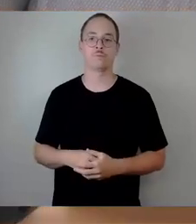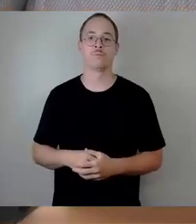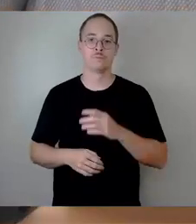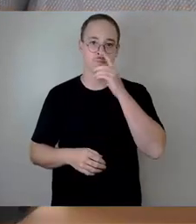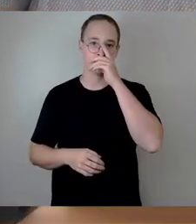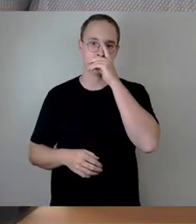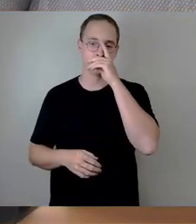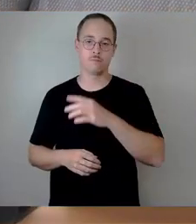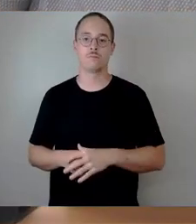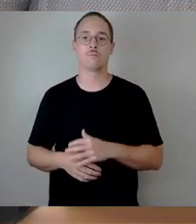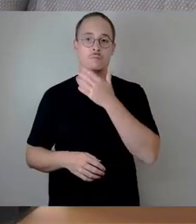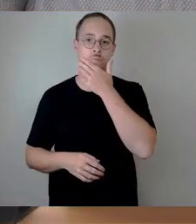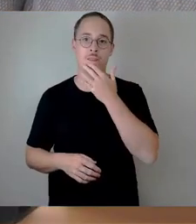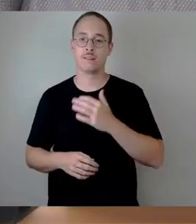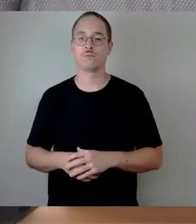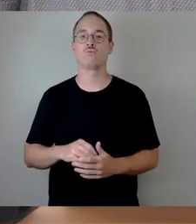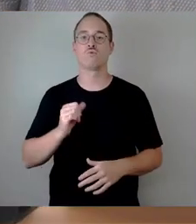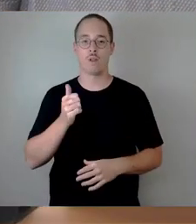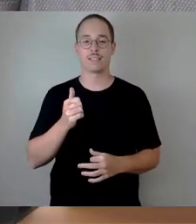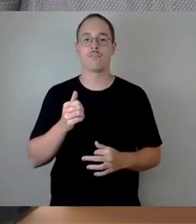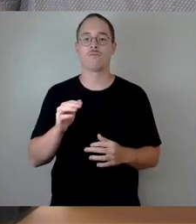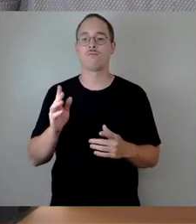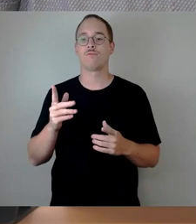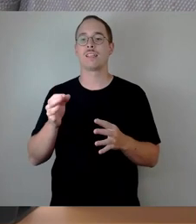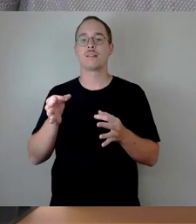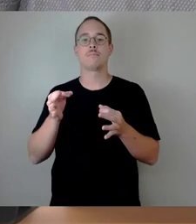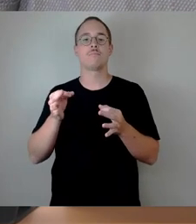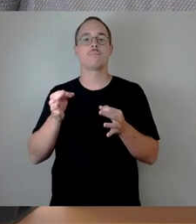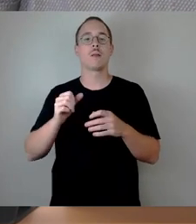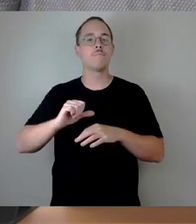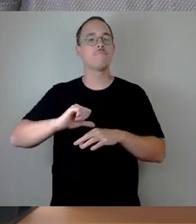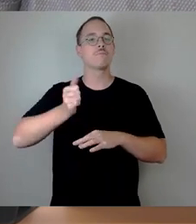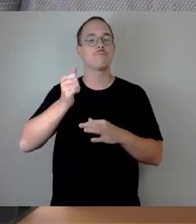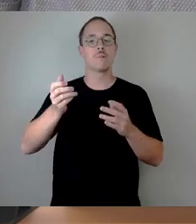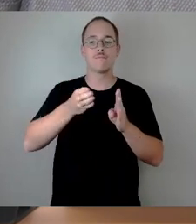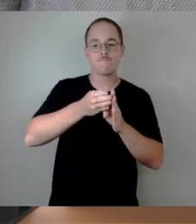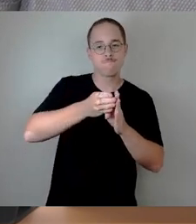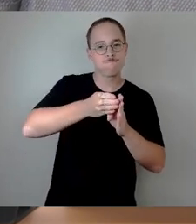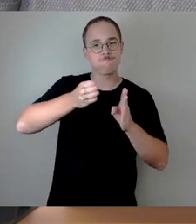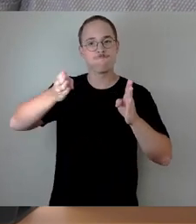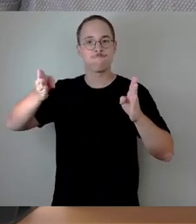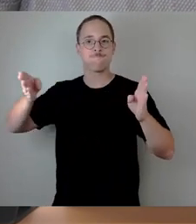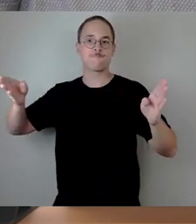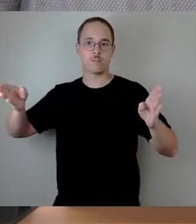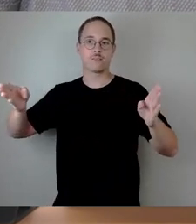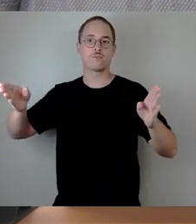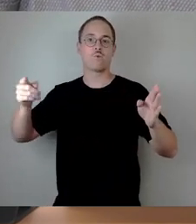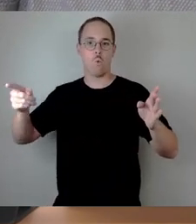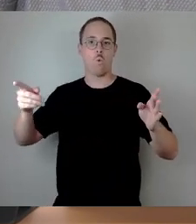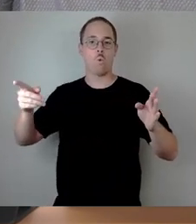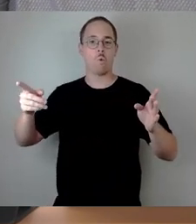weitestgehenden Abweichungen ab. Also zunächst wird der Antrag von Herrn Lorek, nämlich auf 15,